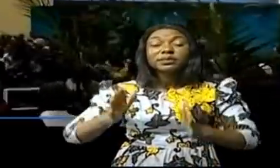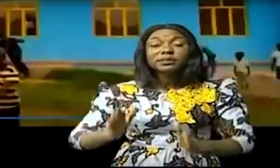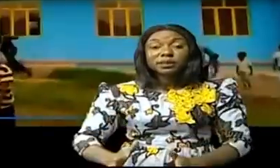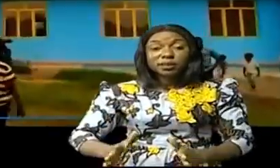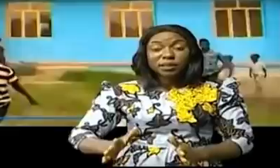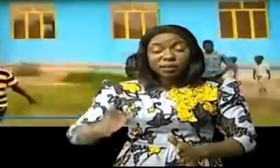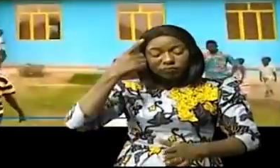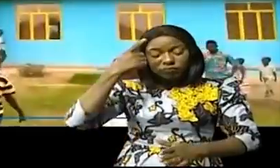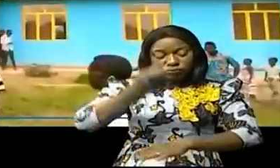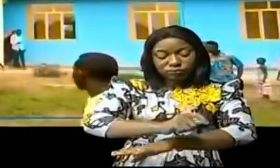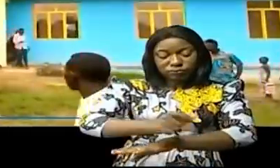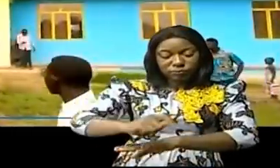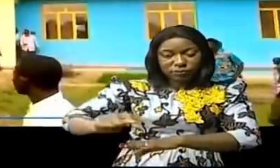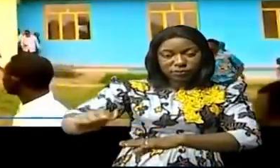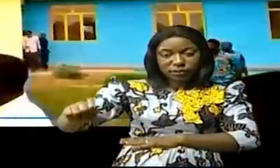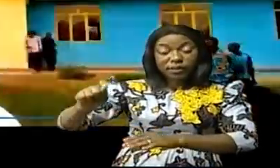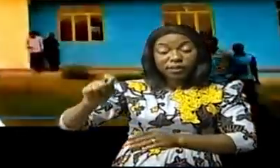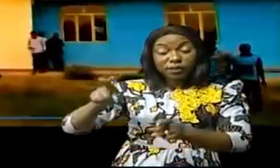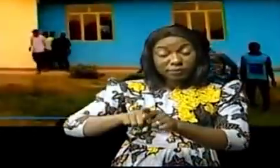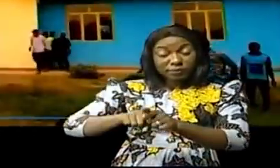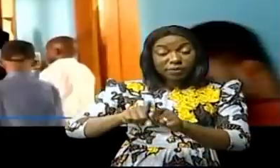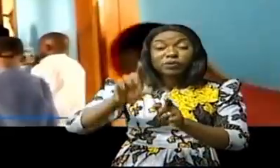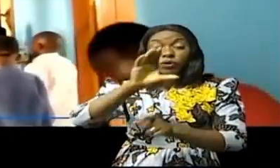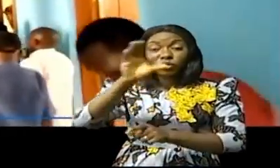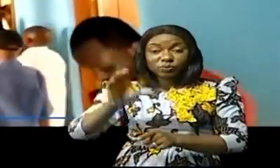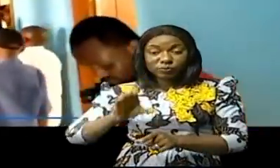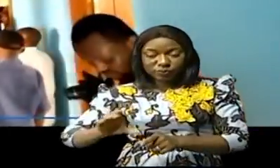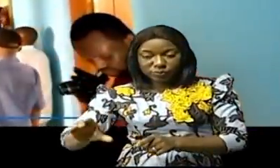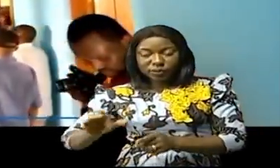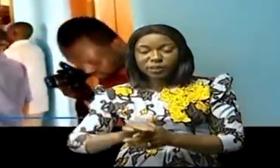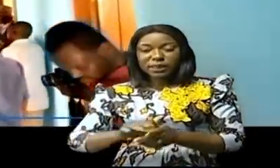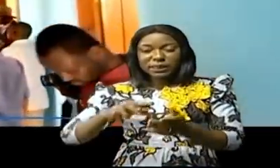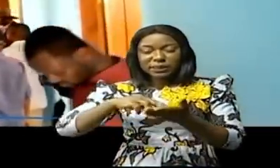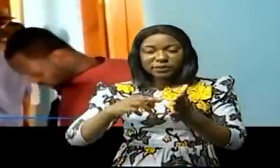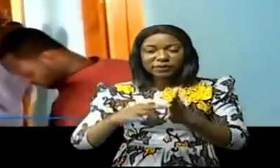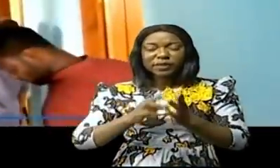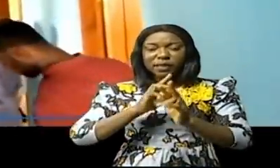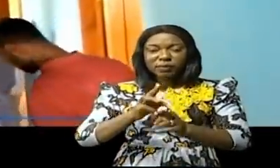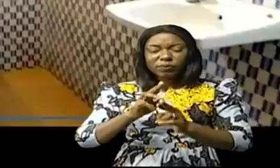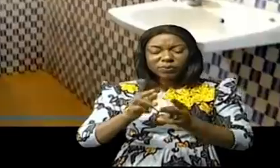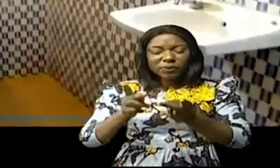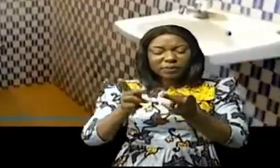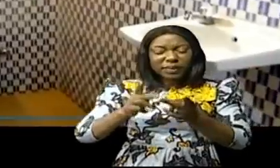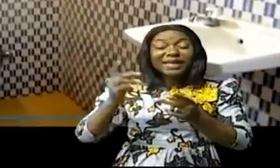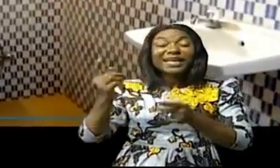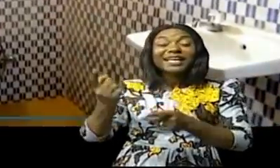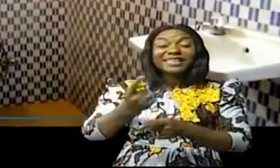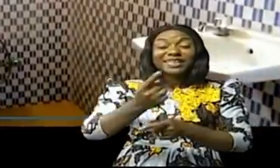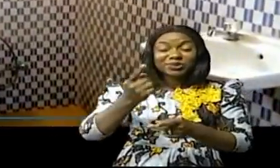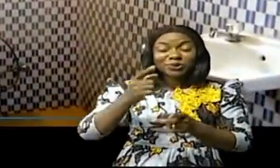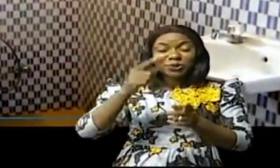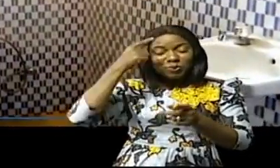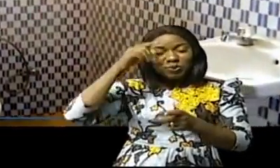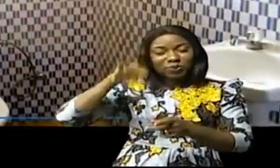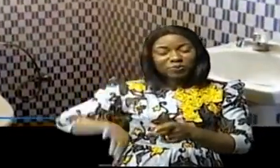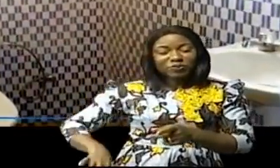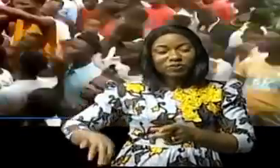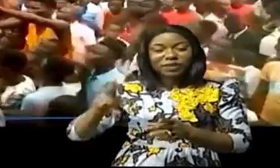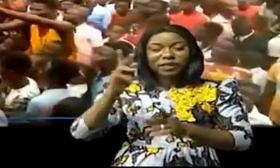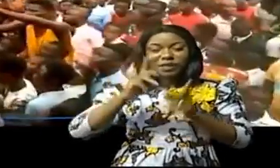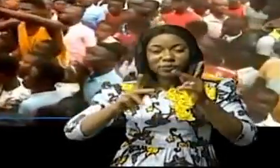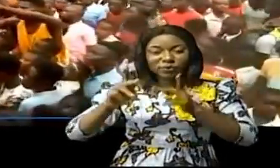administratifs de la vie de commune, un ouvrage de haute facture répondant aux standards internationaux au profit de la population